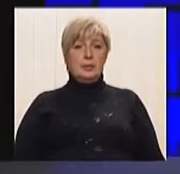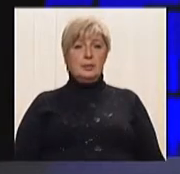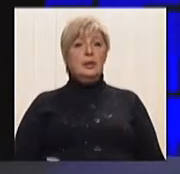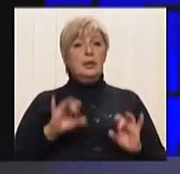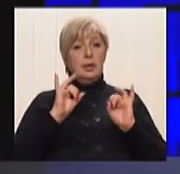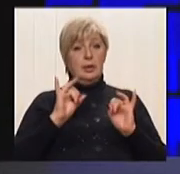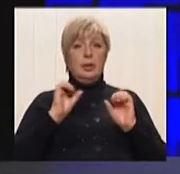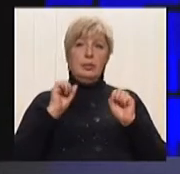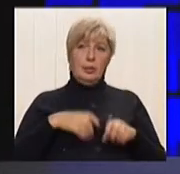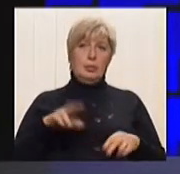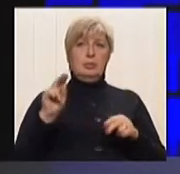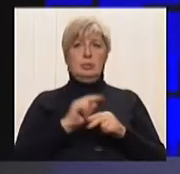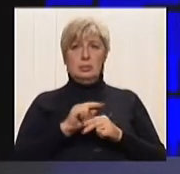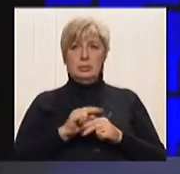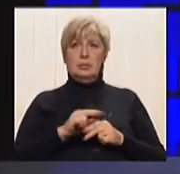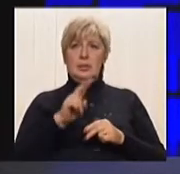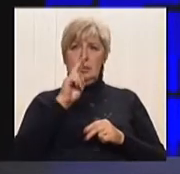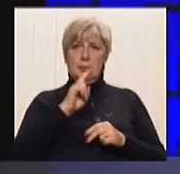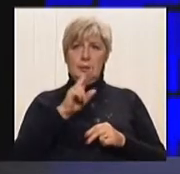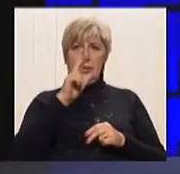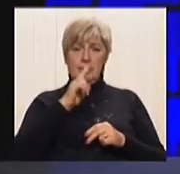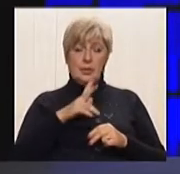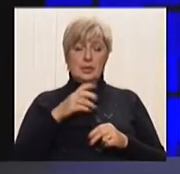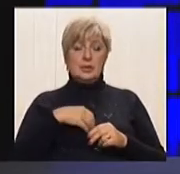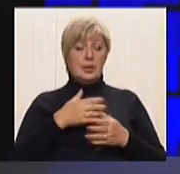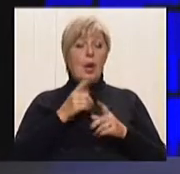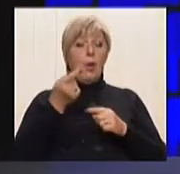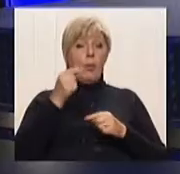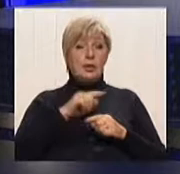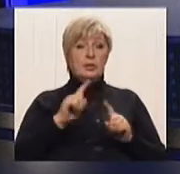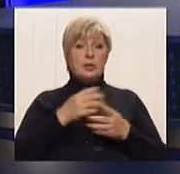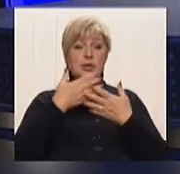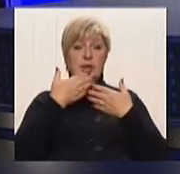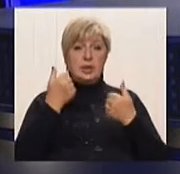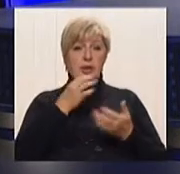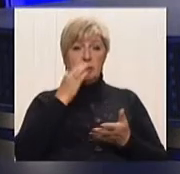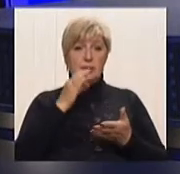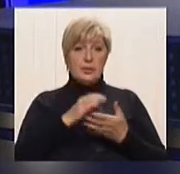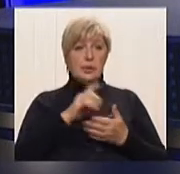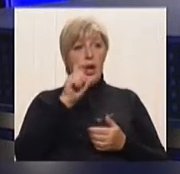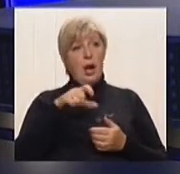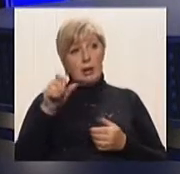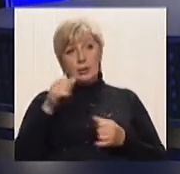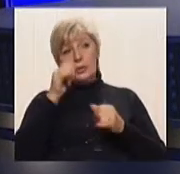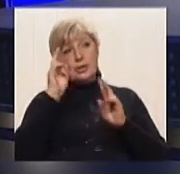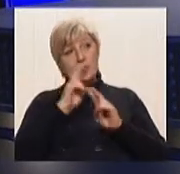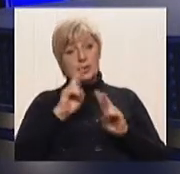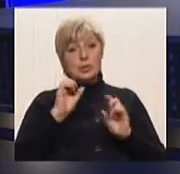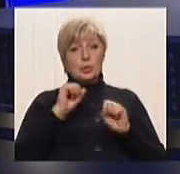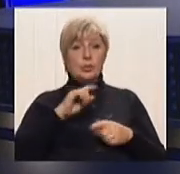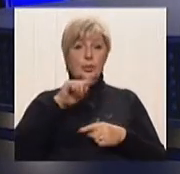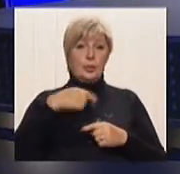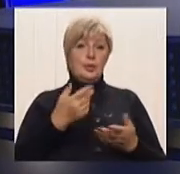І можуть ремонтирують по два, по три місяці, тому що немає відповіді. А люди не знають, що можуть потребувати. Але ж там є